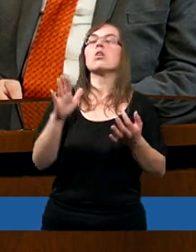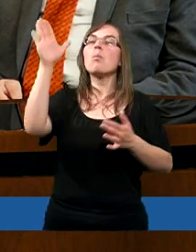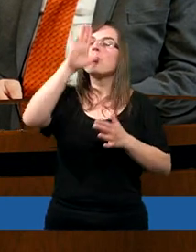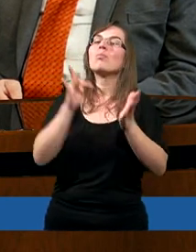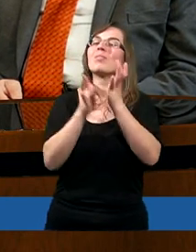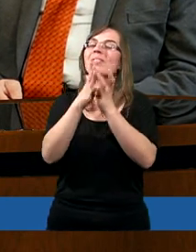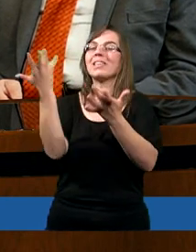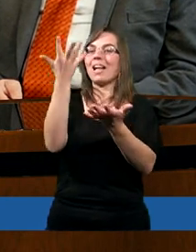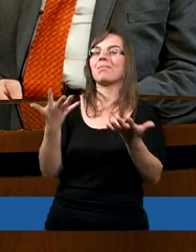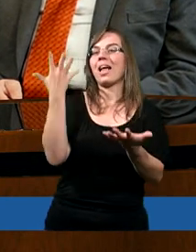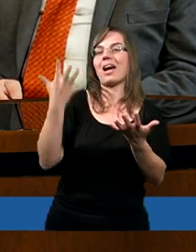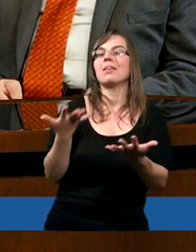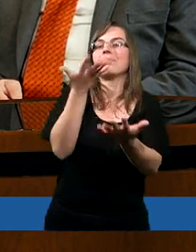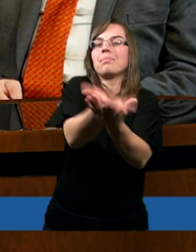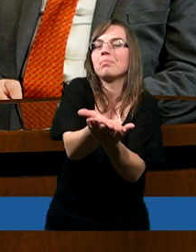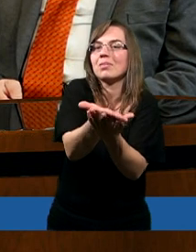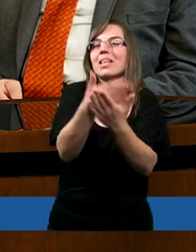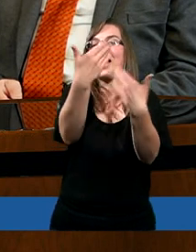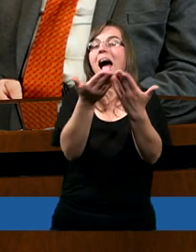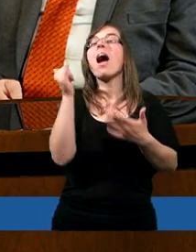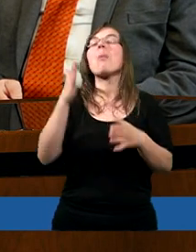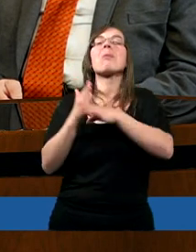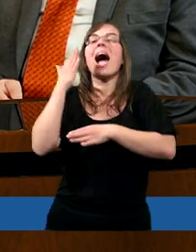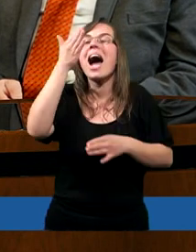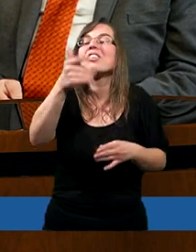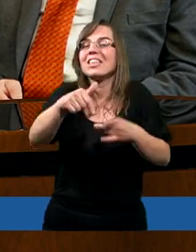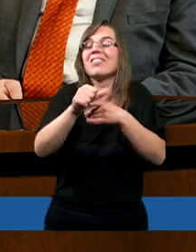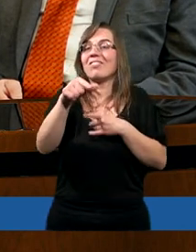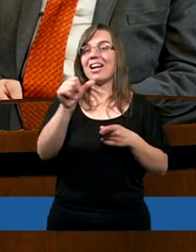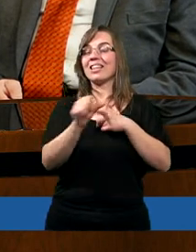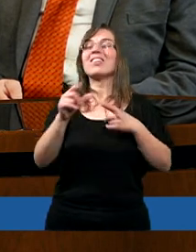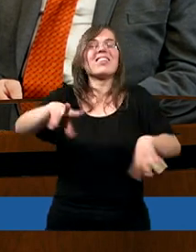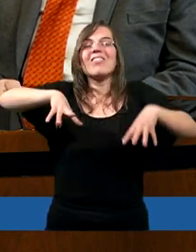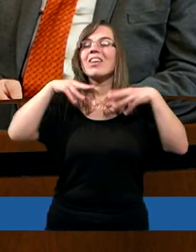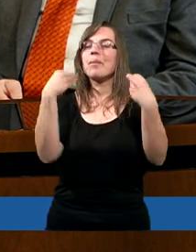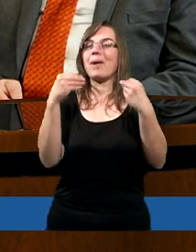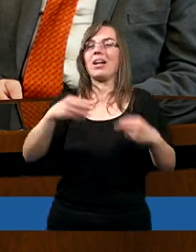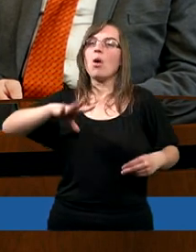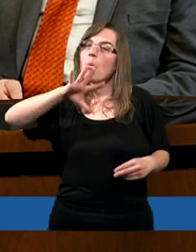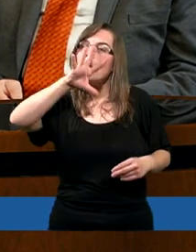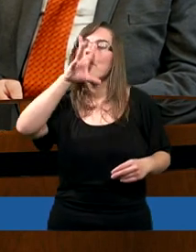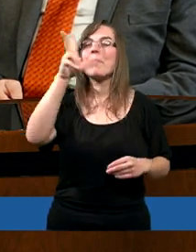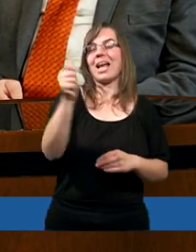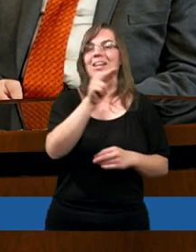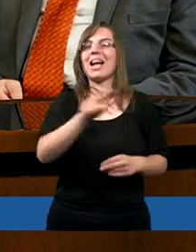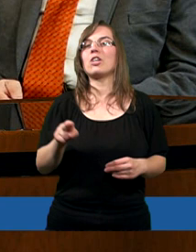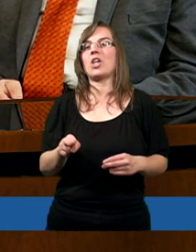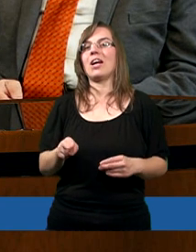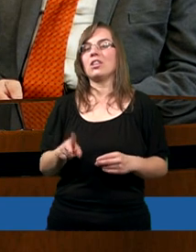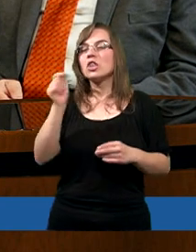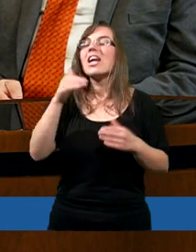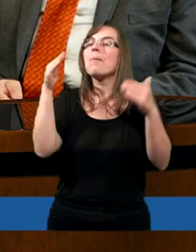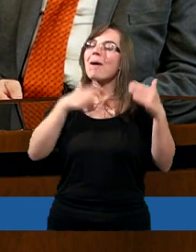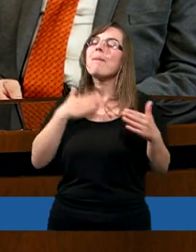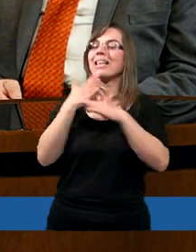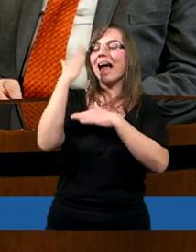rękę, to wiem, że im może dla mnie podać. I to jest ta nadzieja. To jest to piękne, co każdego dnia możemy odczytywać w Piśmie Świętym.